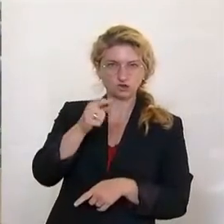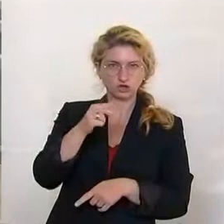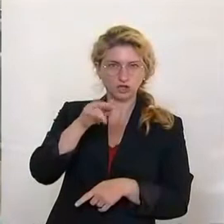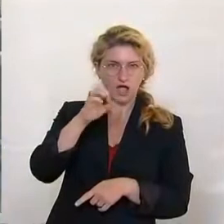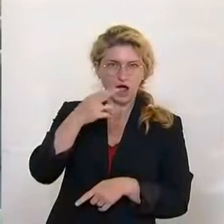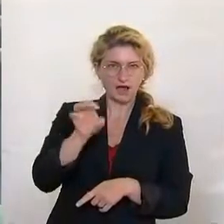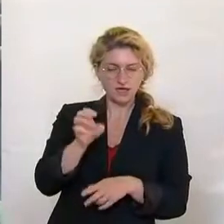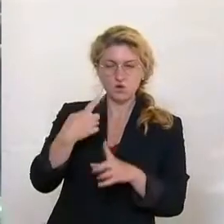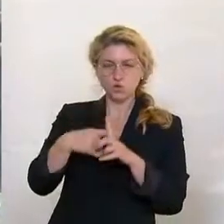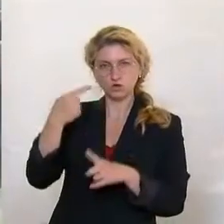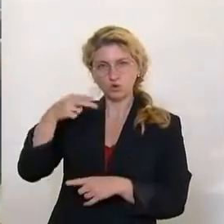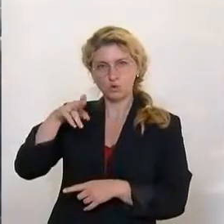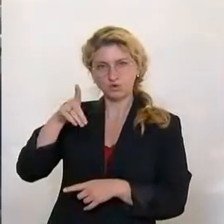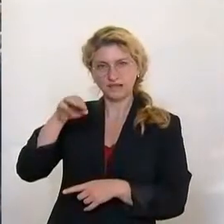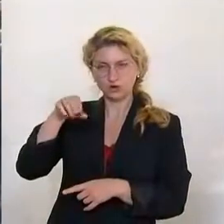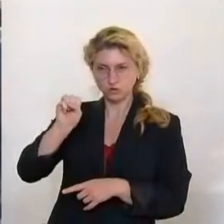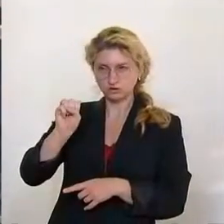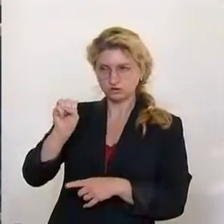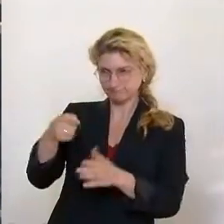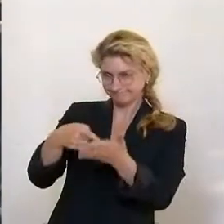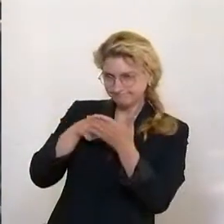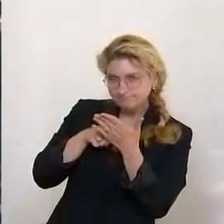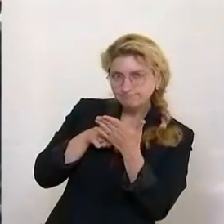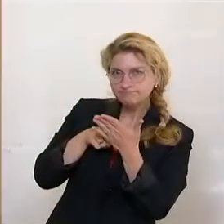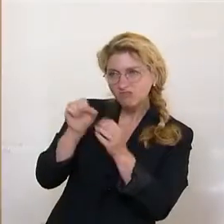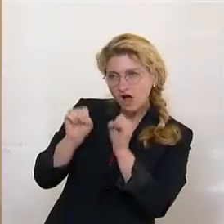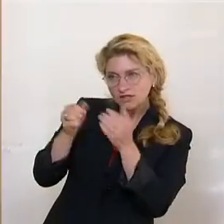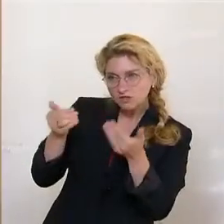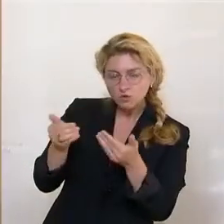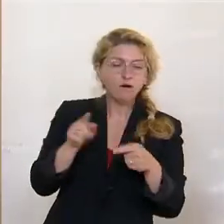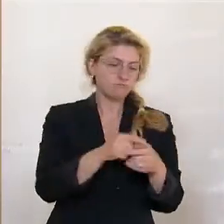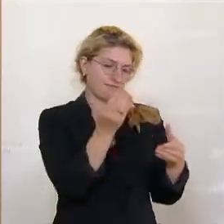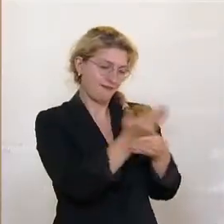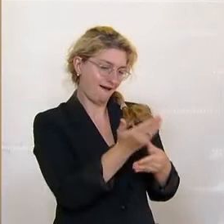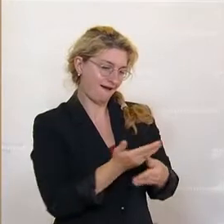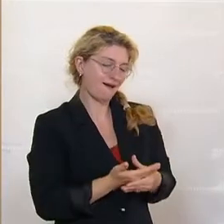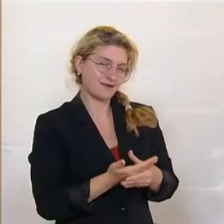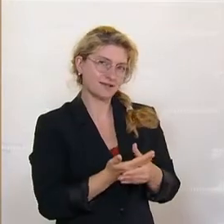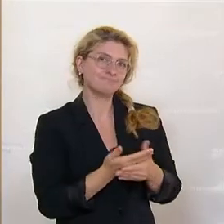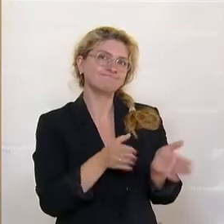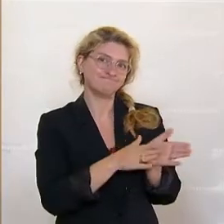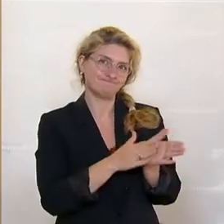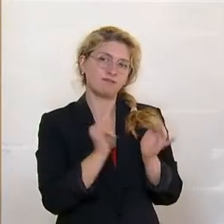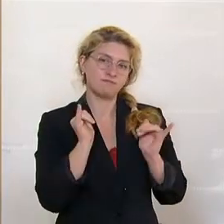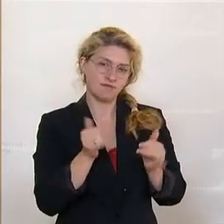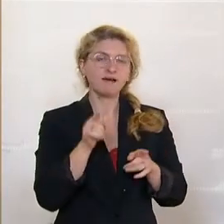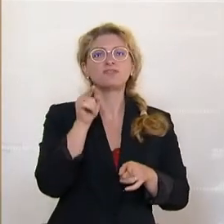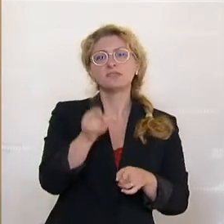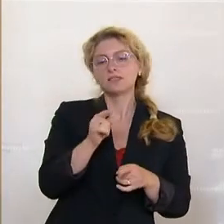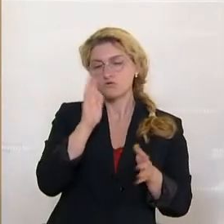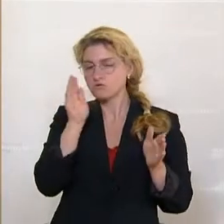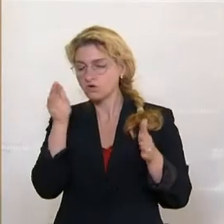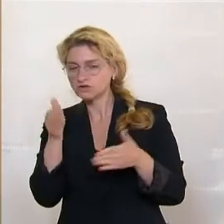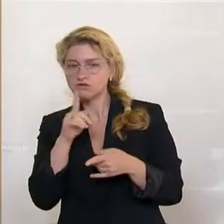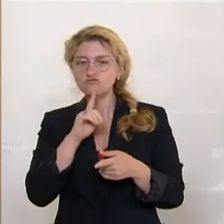Ibiza-Video, das hat sich in den Akten wiedergefunden. Das wurde bestätigt. Dieses Fokussieren und Konzentrieren auf Postenschache,